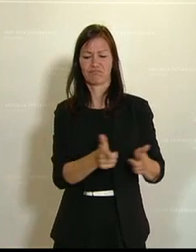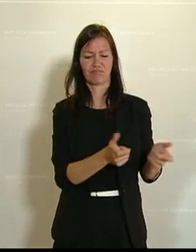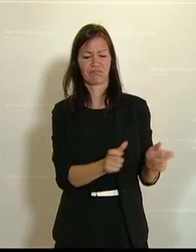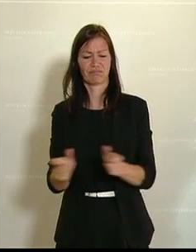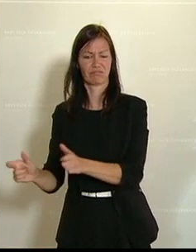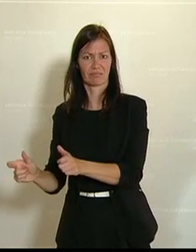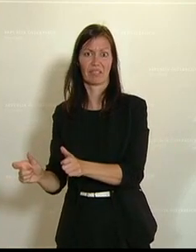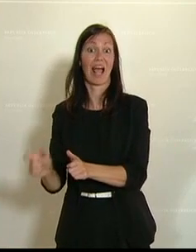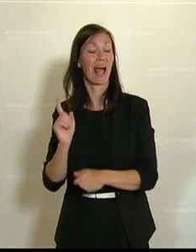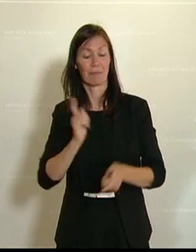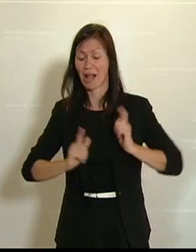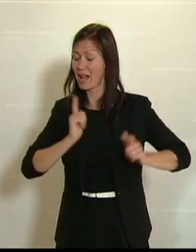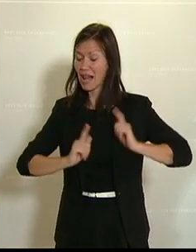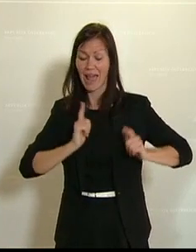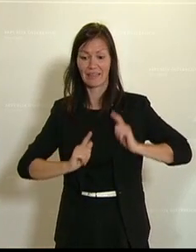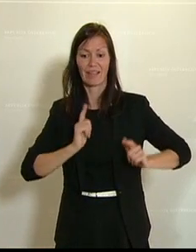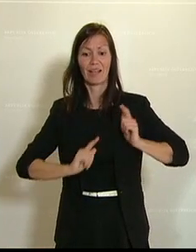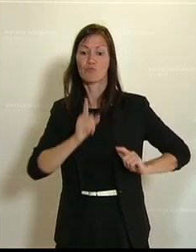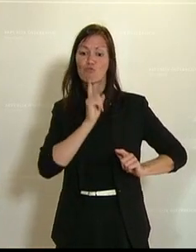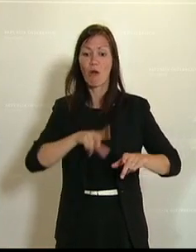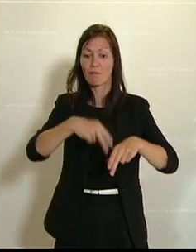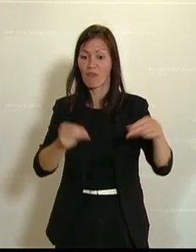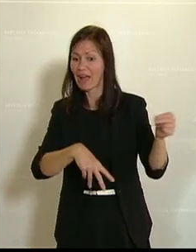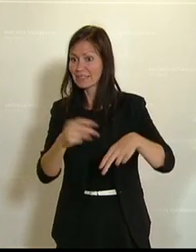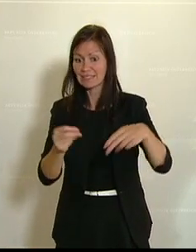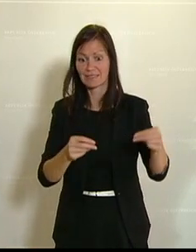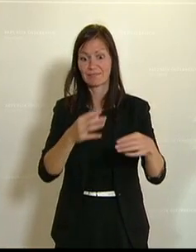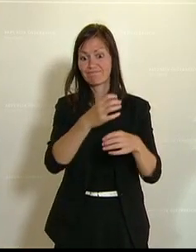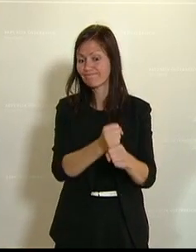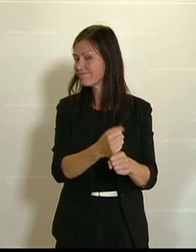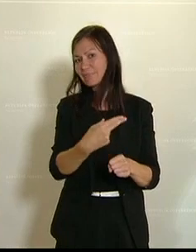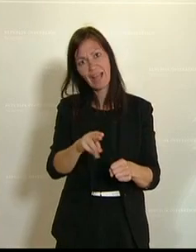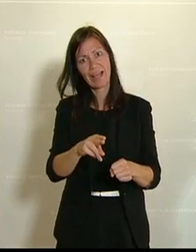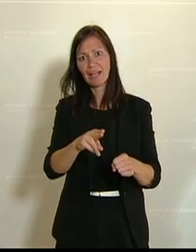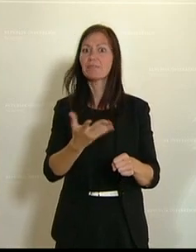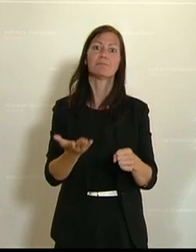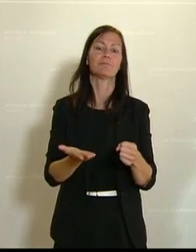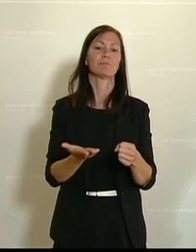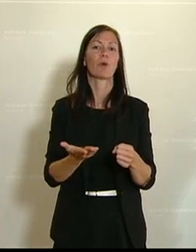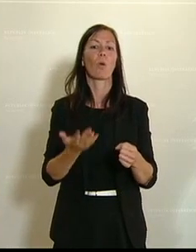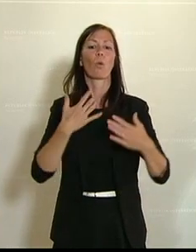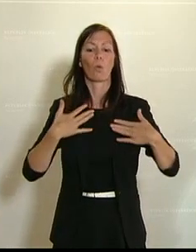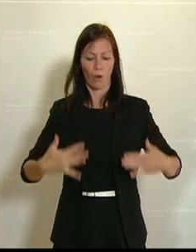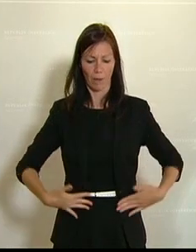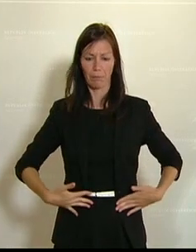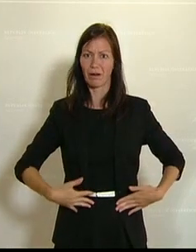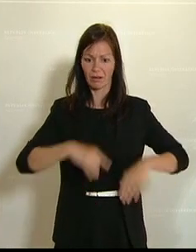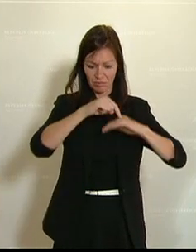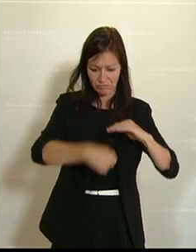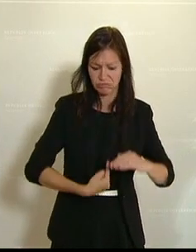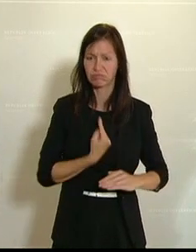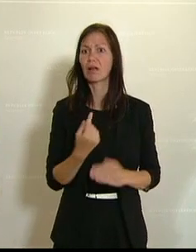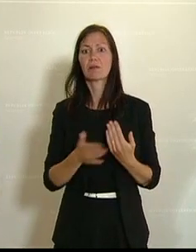nicht dort. Es gelangt über Umwege in unseren Körper, beispielsweise den Verzehr von Pflanzen